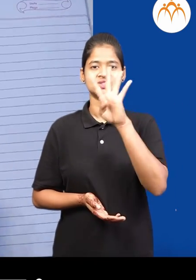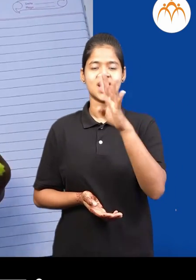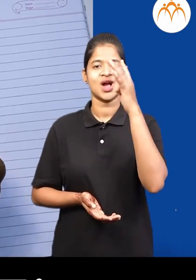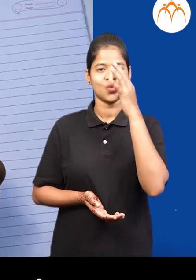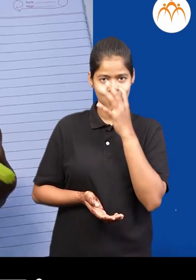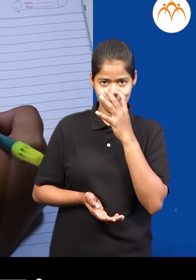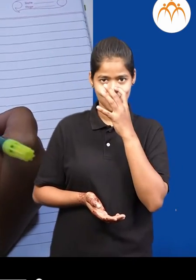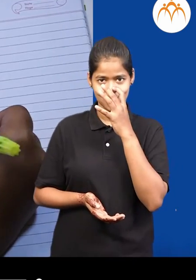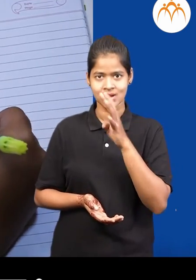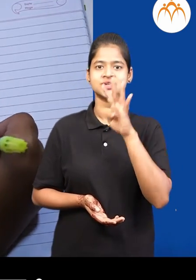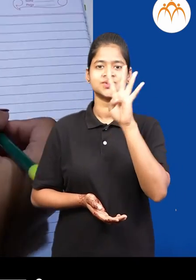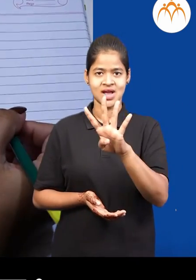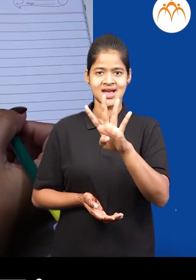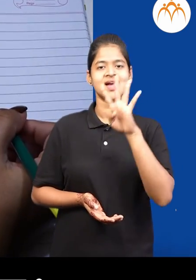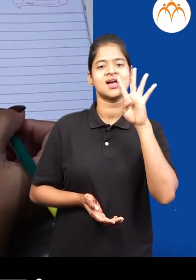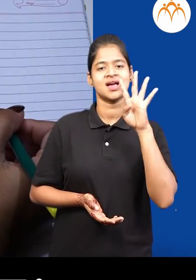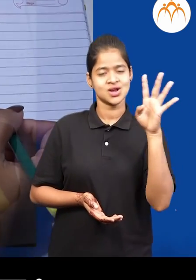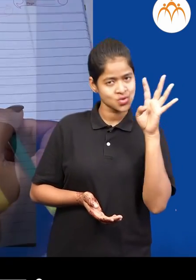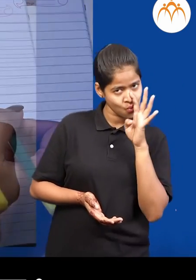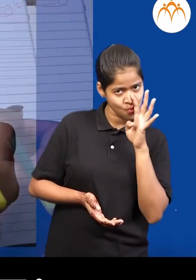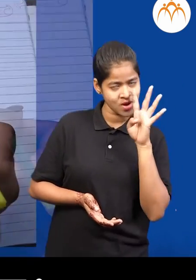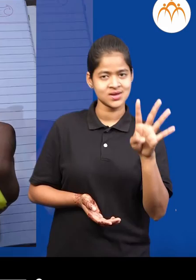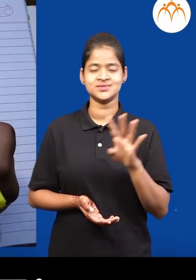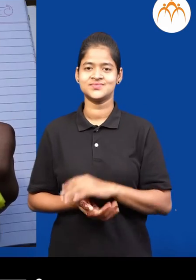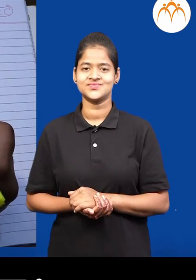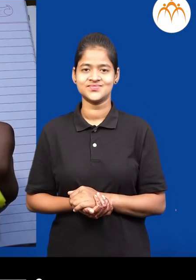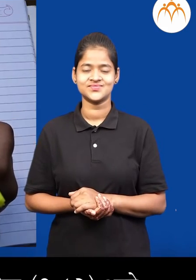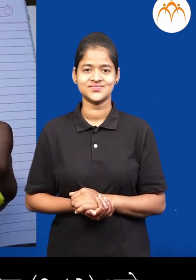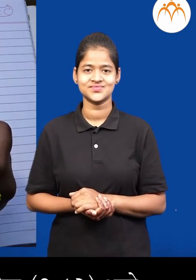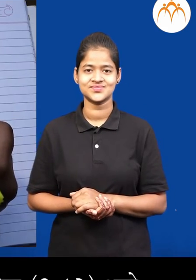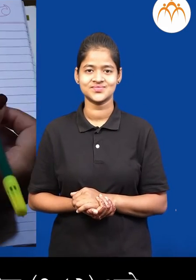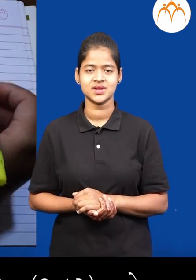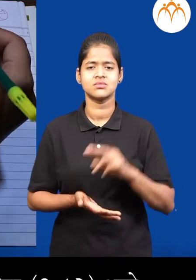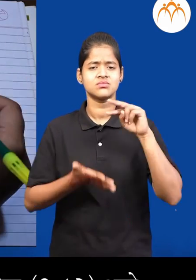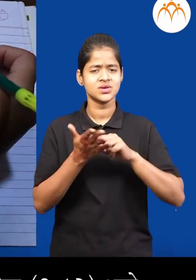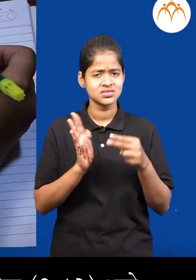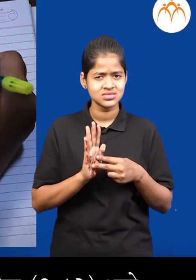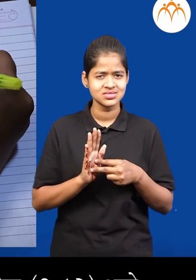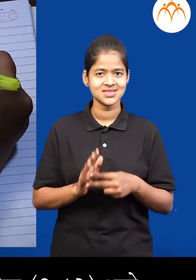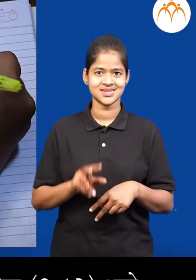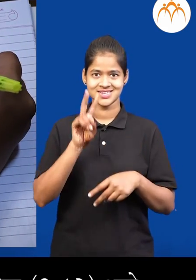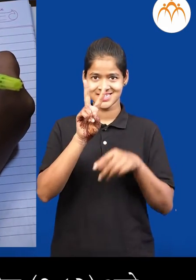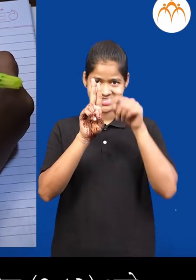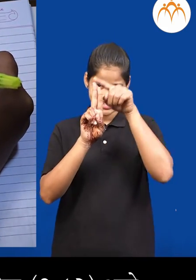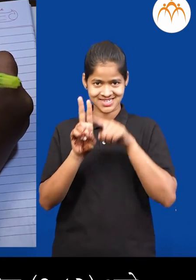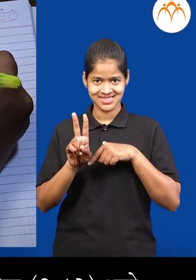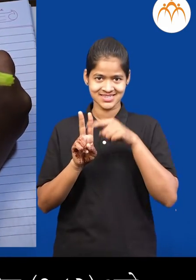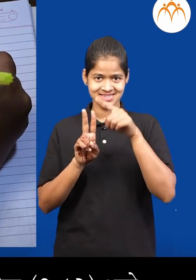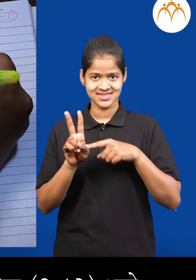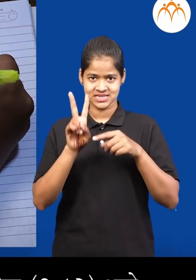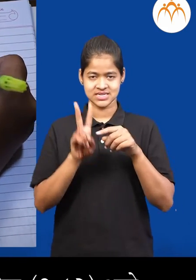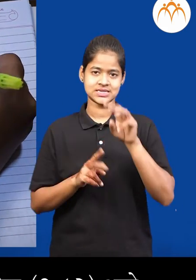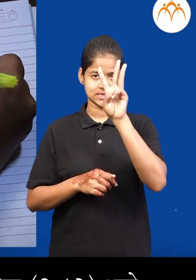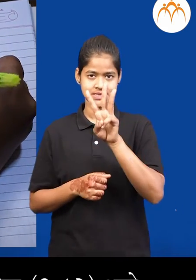,1, पहिले संख्ये तिल, दशक 3,